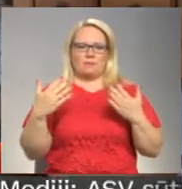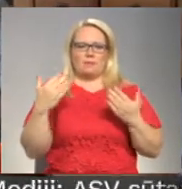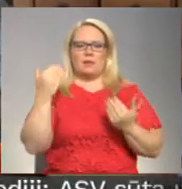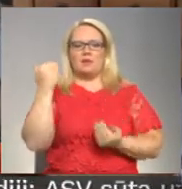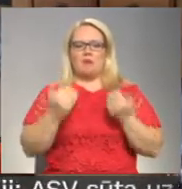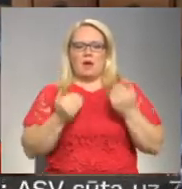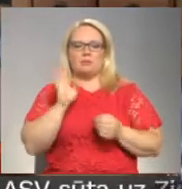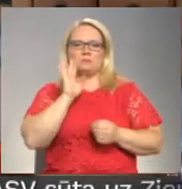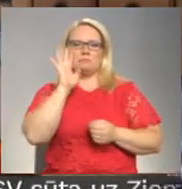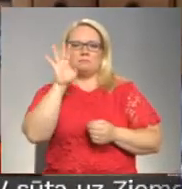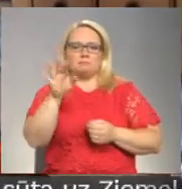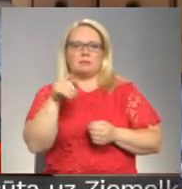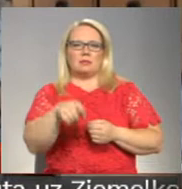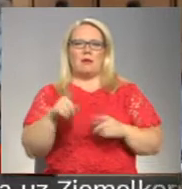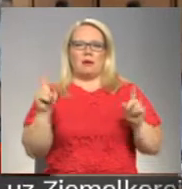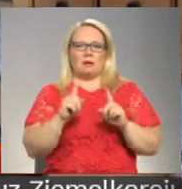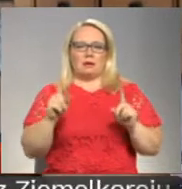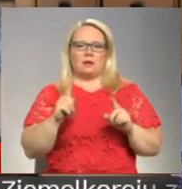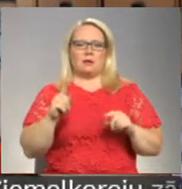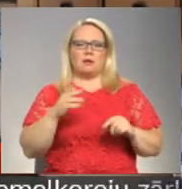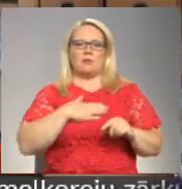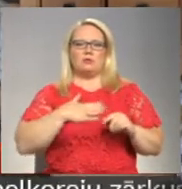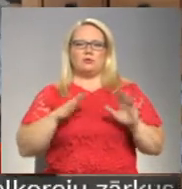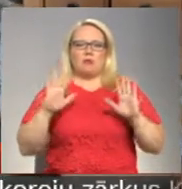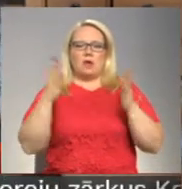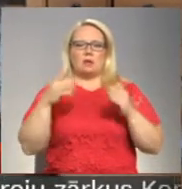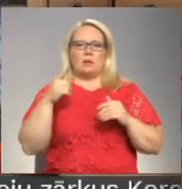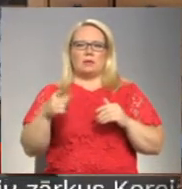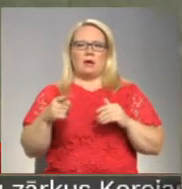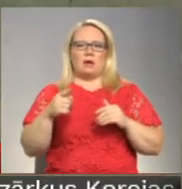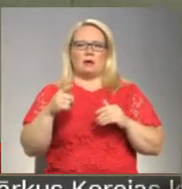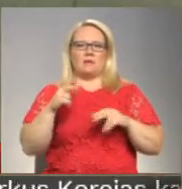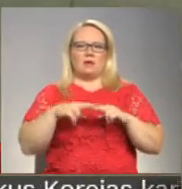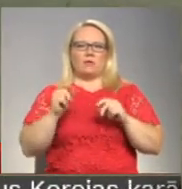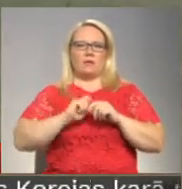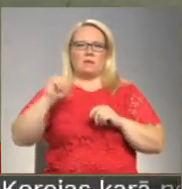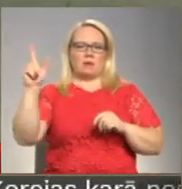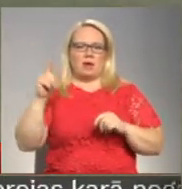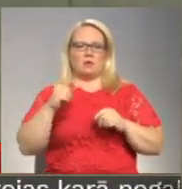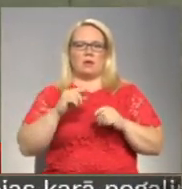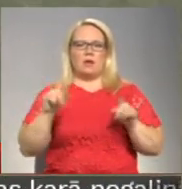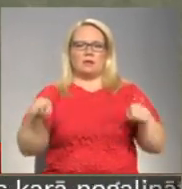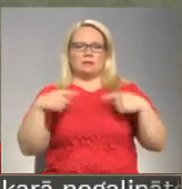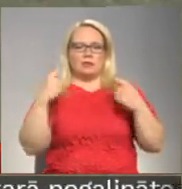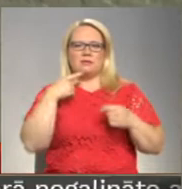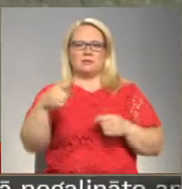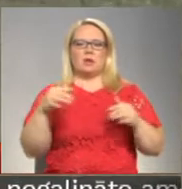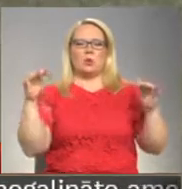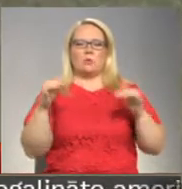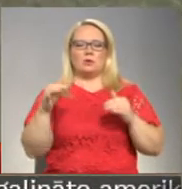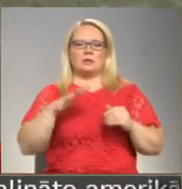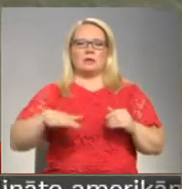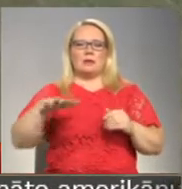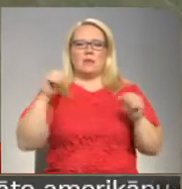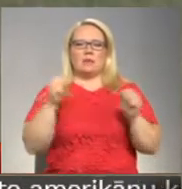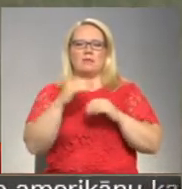Varbūt kaut kādu tā ir mūsu gadījumā, tā ir vēl vieta, kur var augt. Līgo vakarā tīmbrās pulcēsies kuplā ģimene